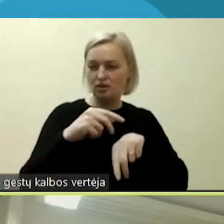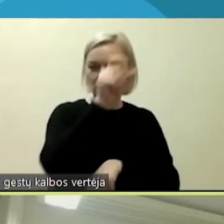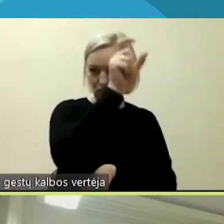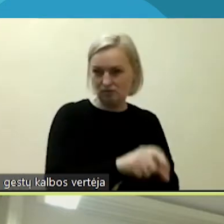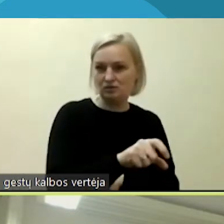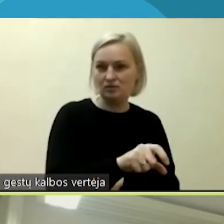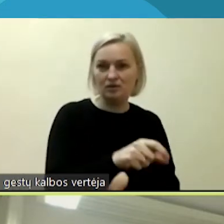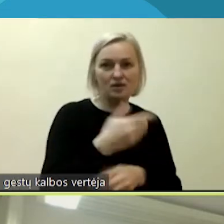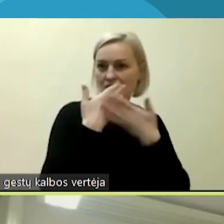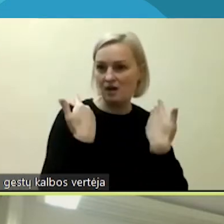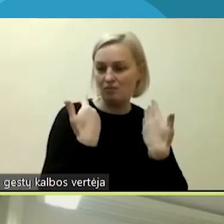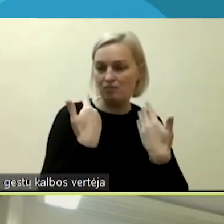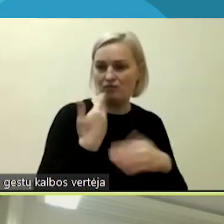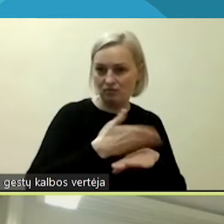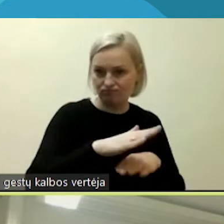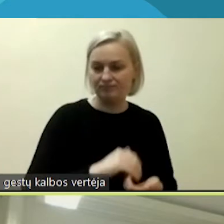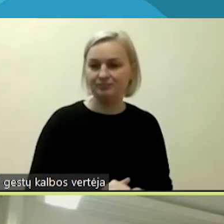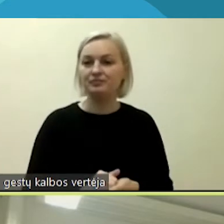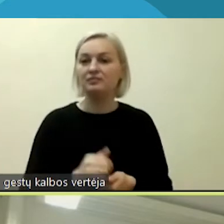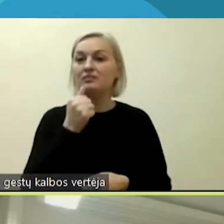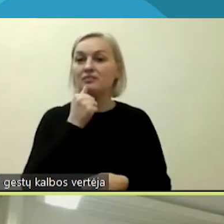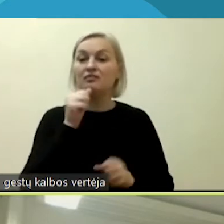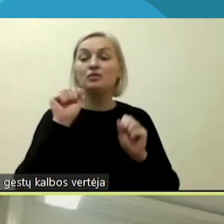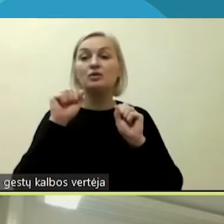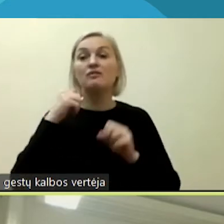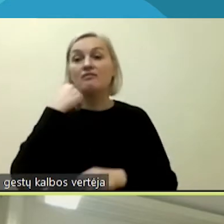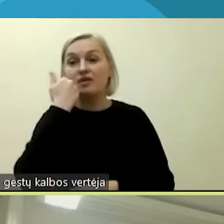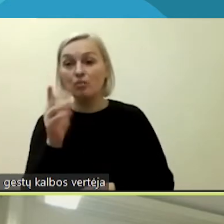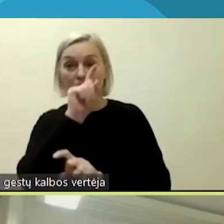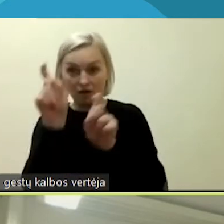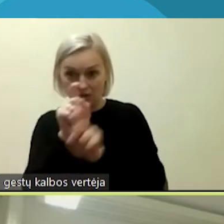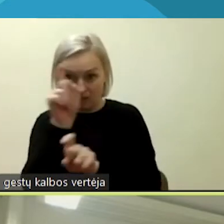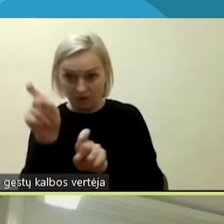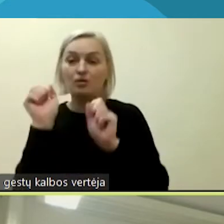Galbūt galėčiau daugiau atsakyti, jeigu jūs man užduosite vėliau klausimų.